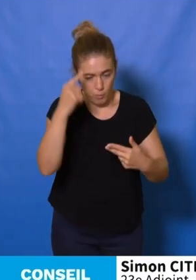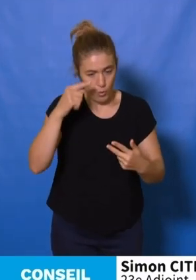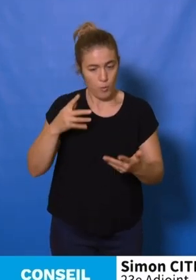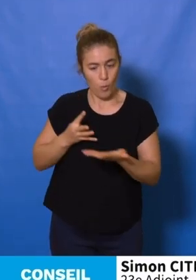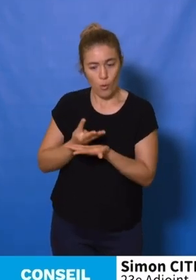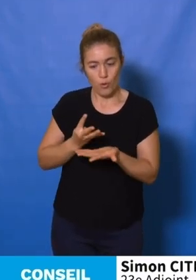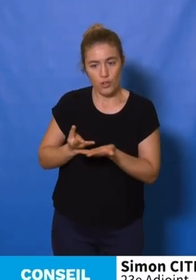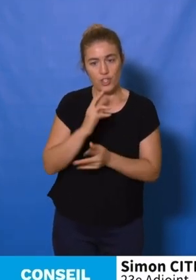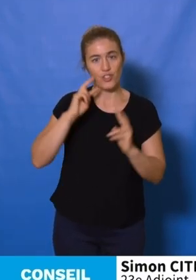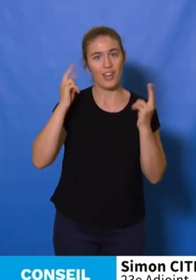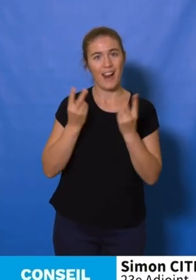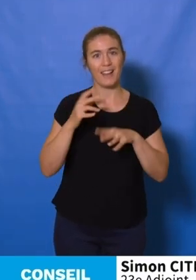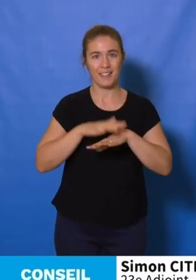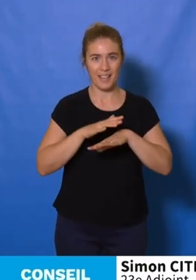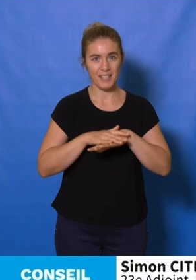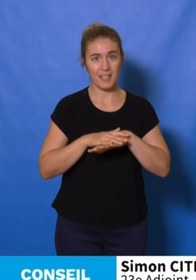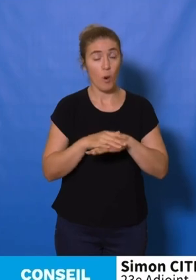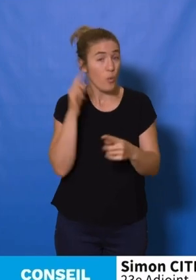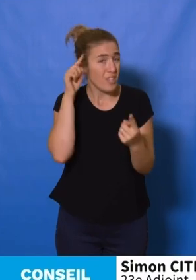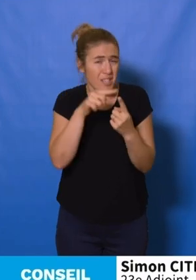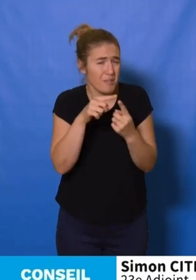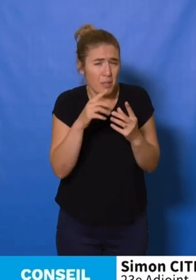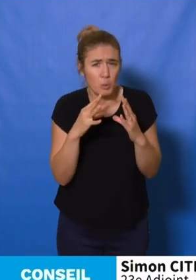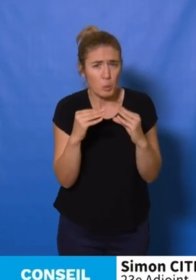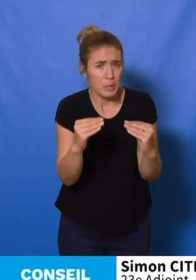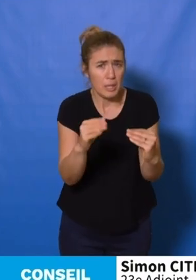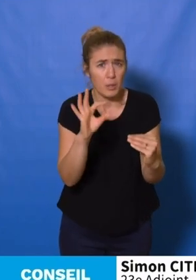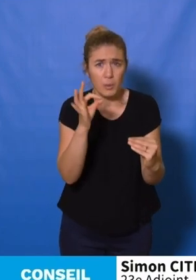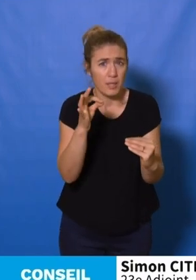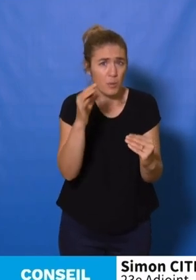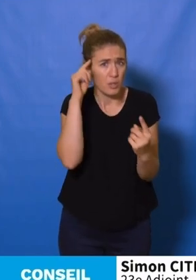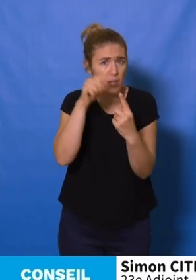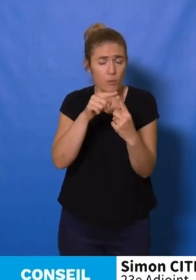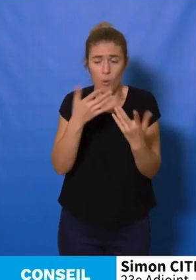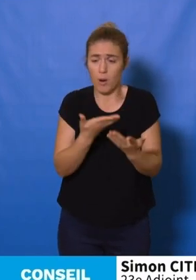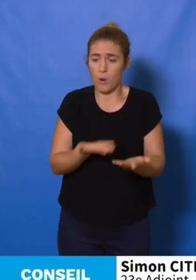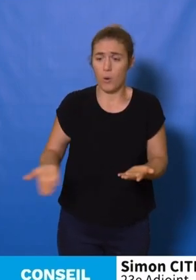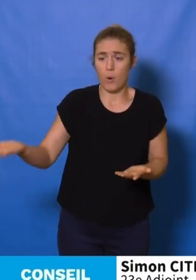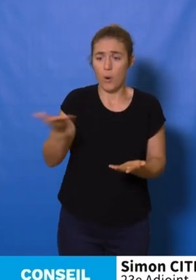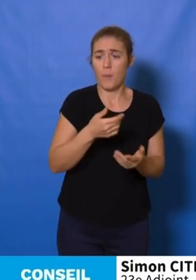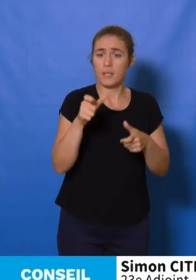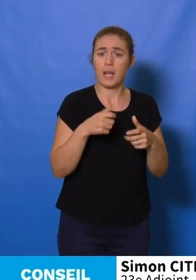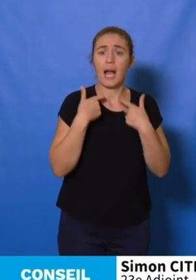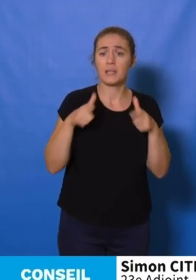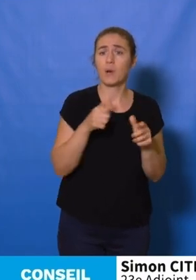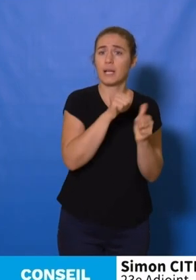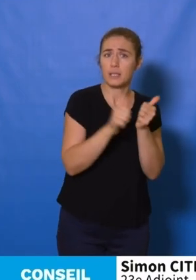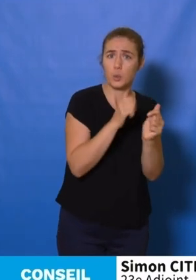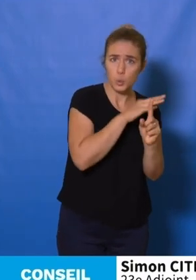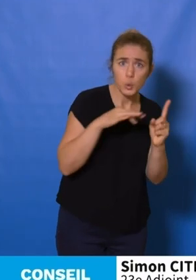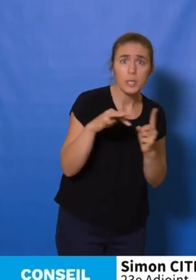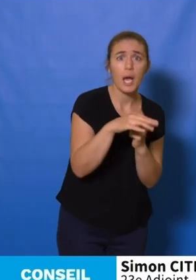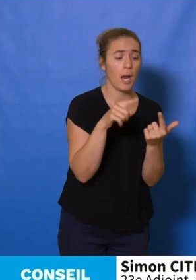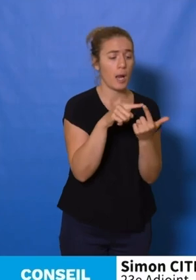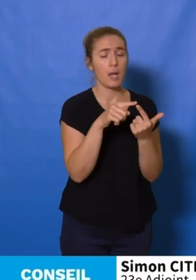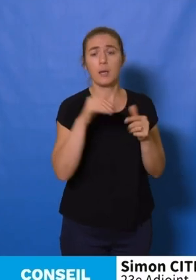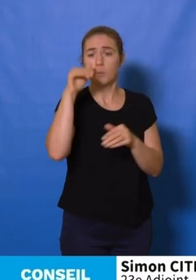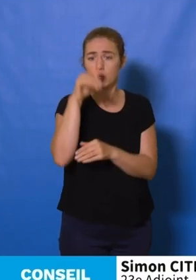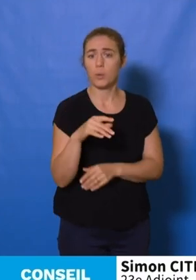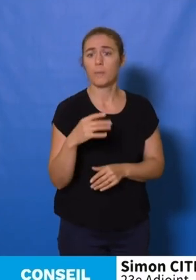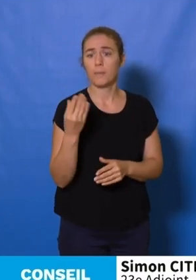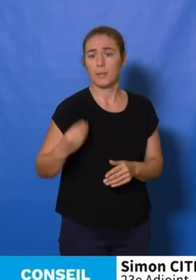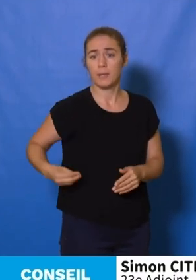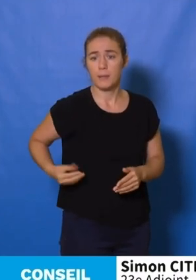L'objectif est assez pragmatique, tu l'as dit, faciliter l'accès aux assistantes sociales du quartier, à la protection maternelle et